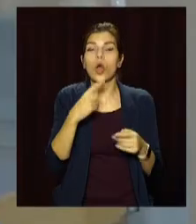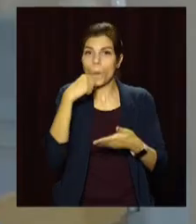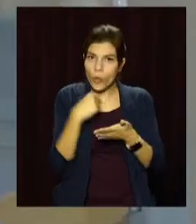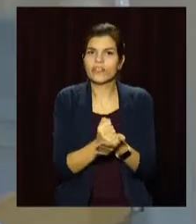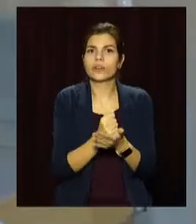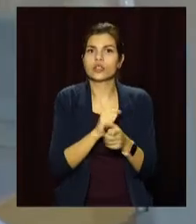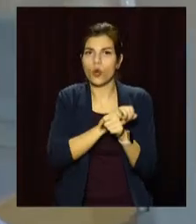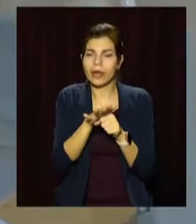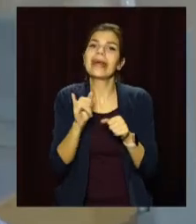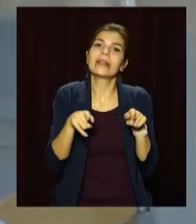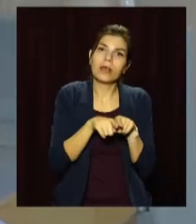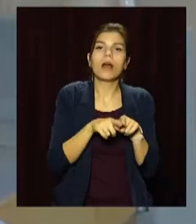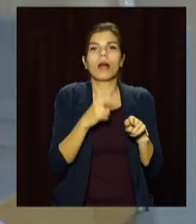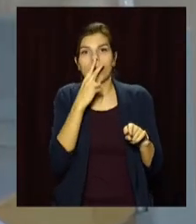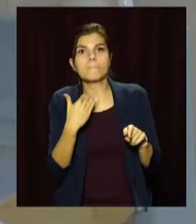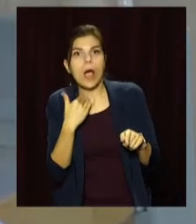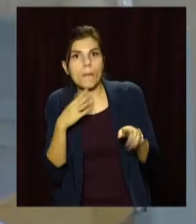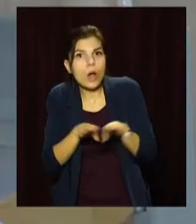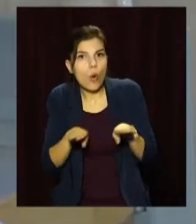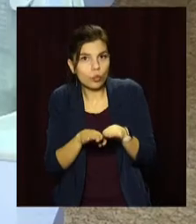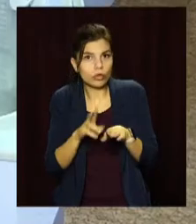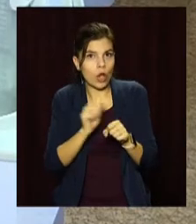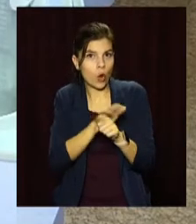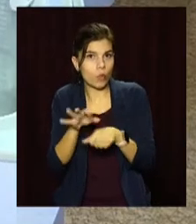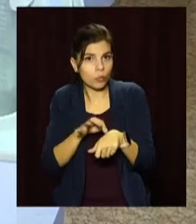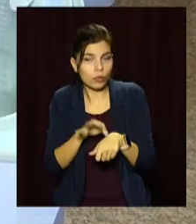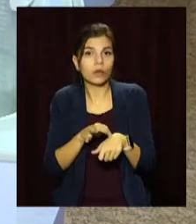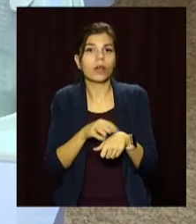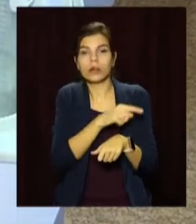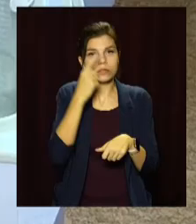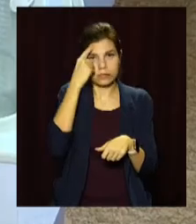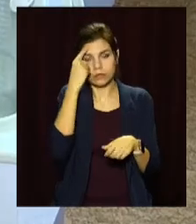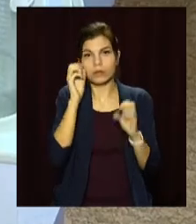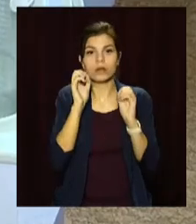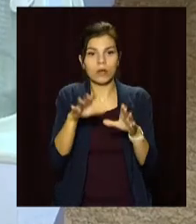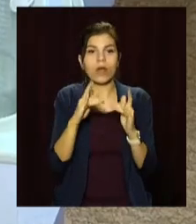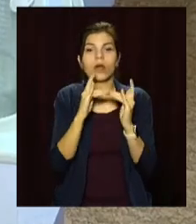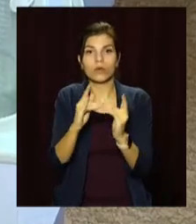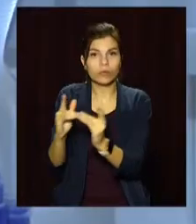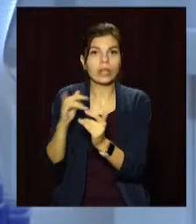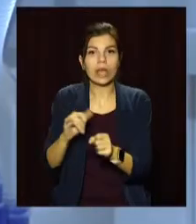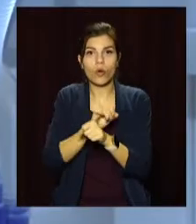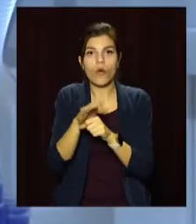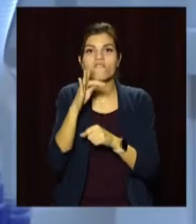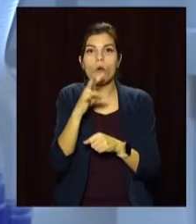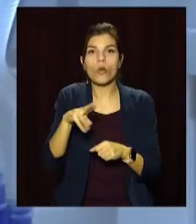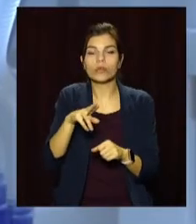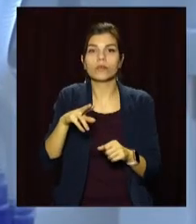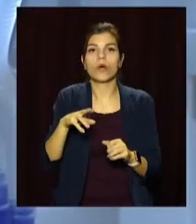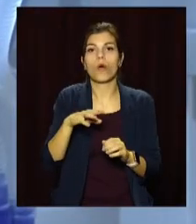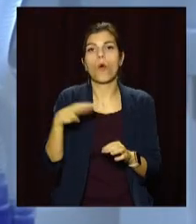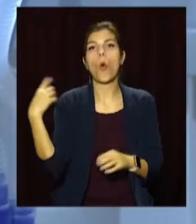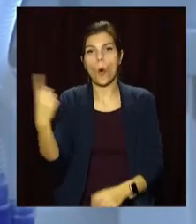підтвердженим діагнозом, так і з підозрою на ковід. В планах віддати ковідним хворим половину загального ліжкового фонду області.